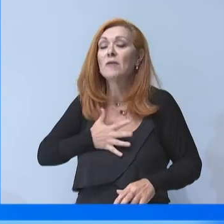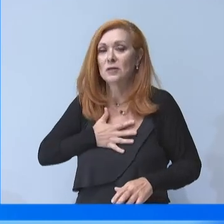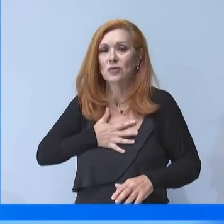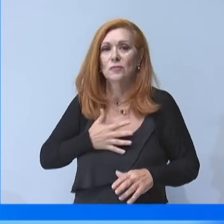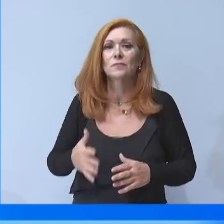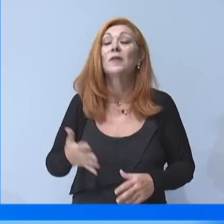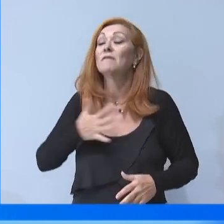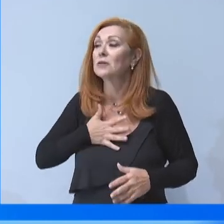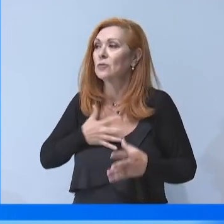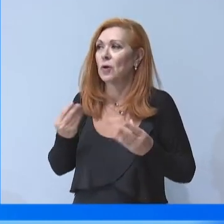Ευχαριστώ πολύ.